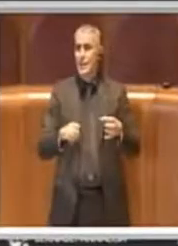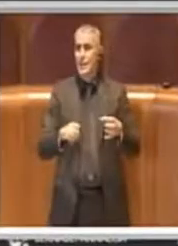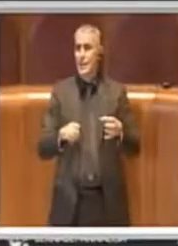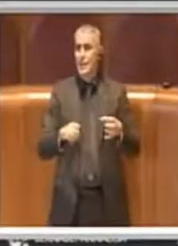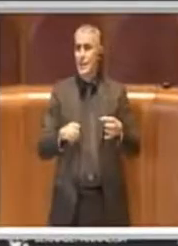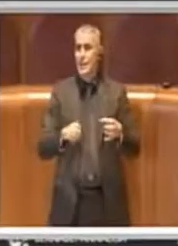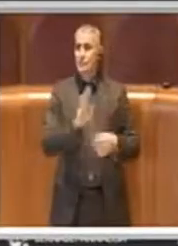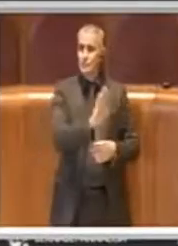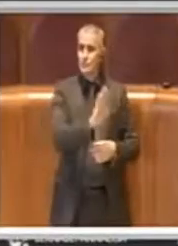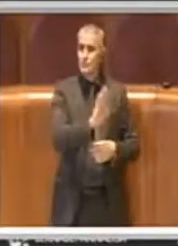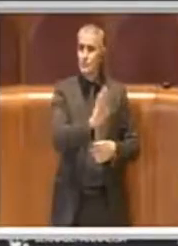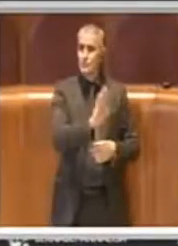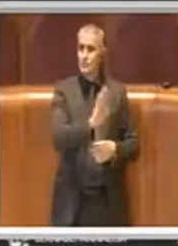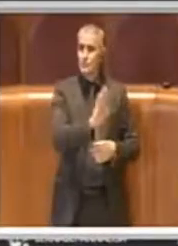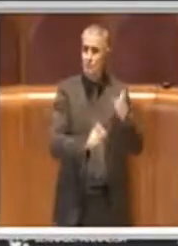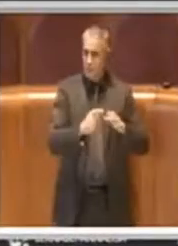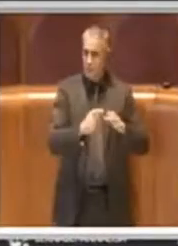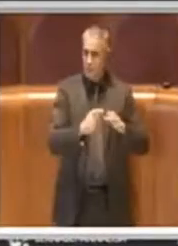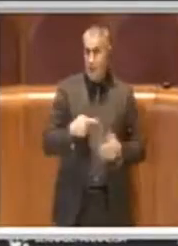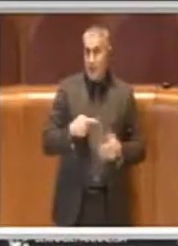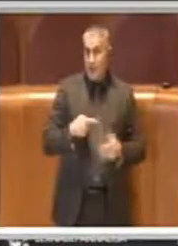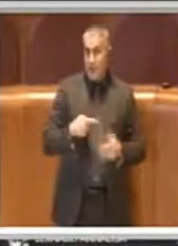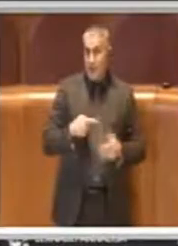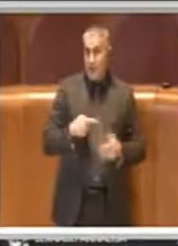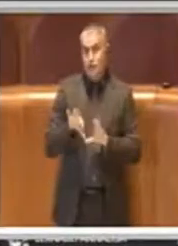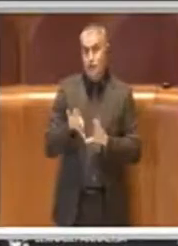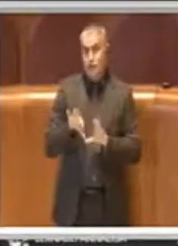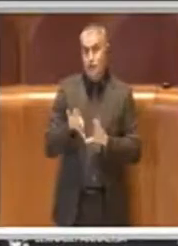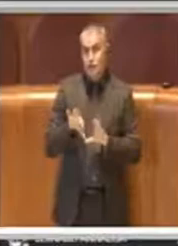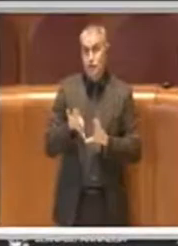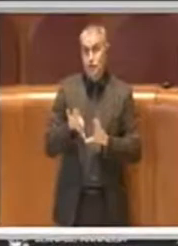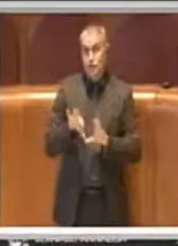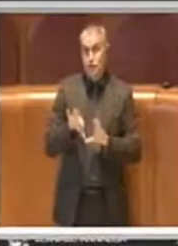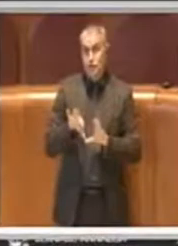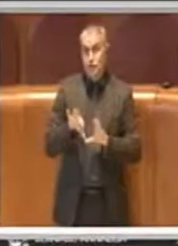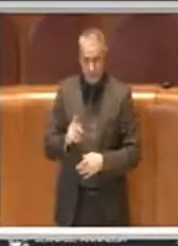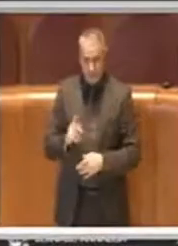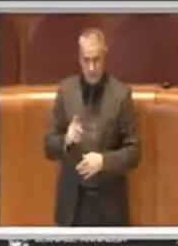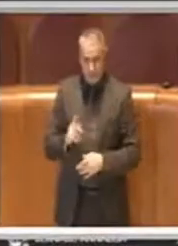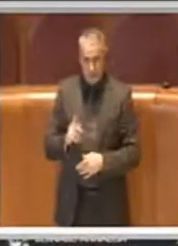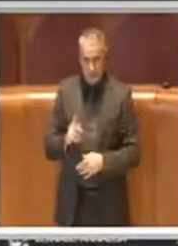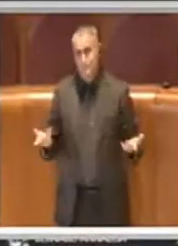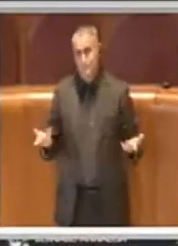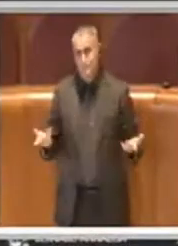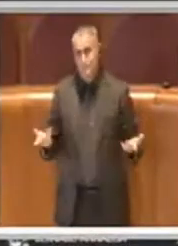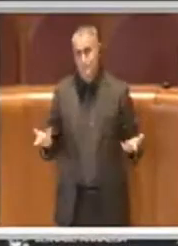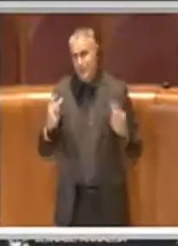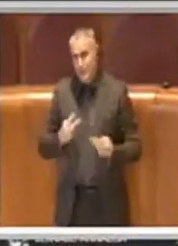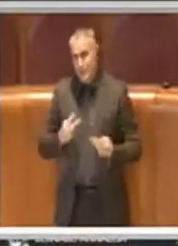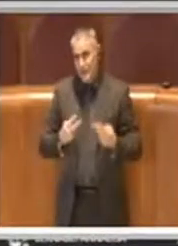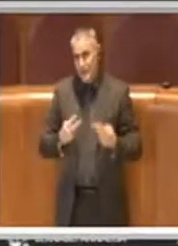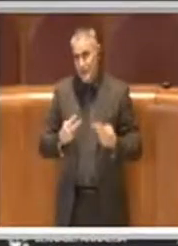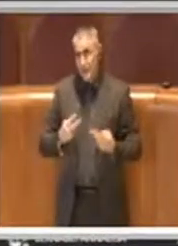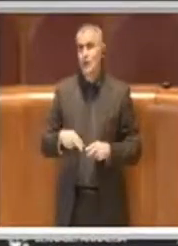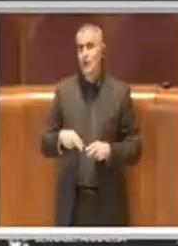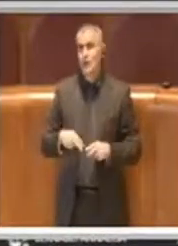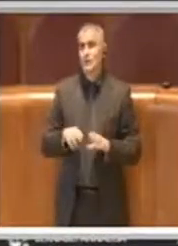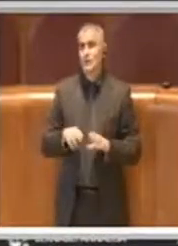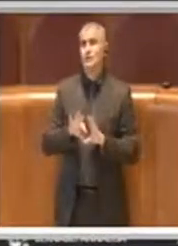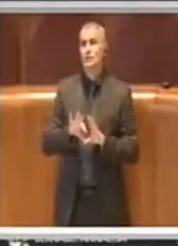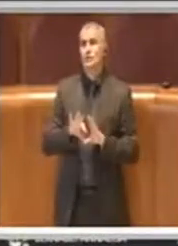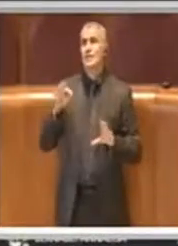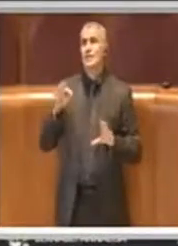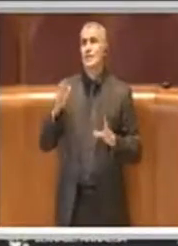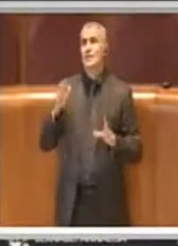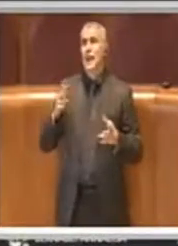lavoratori, lo so, è una scelta forte, non era una scelta forse completamente indolore, ma in